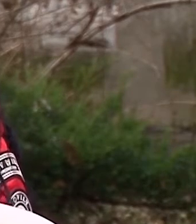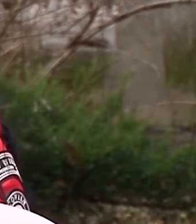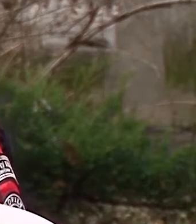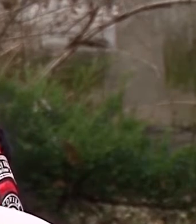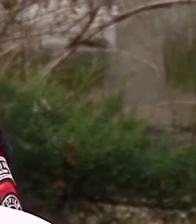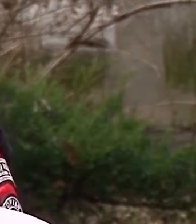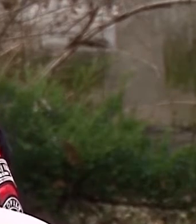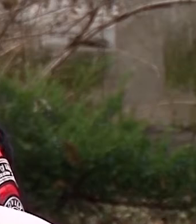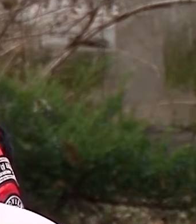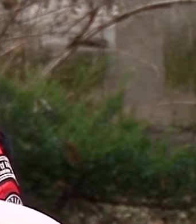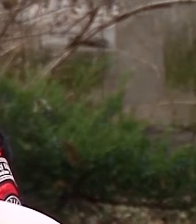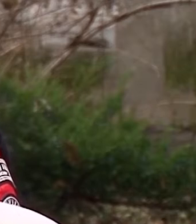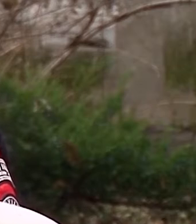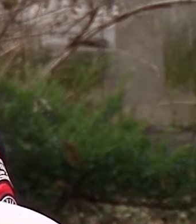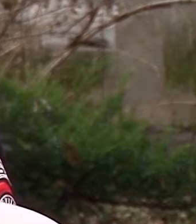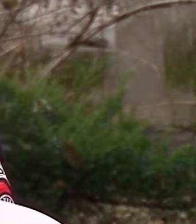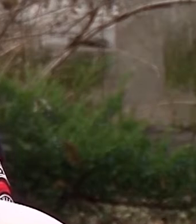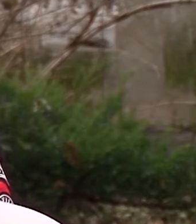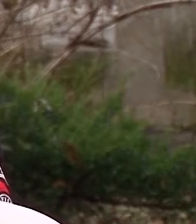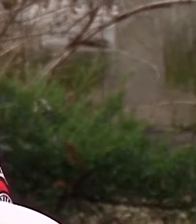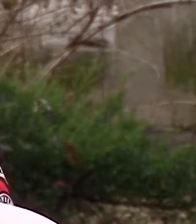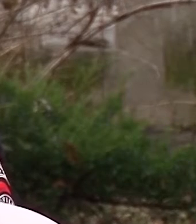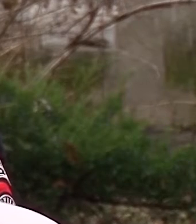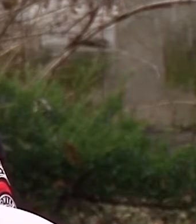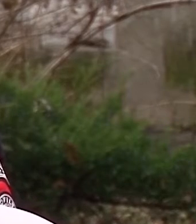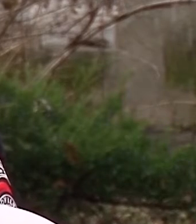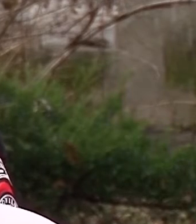що зашиємо разом і поїдемо разом додому раніше.